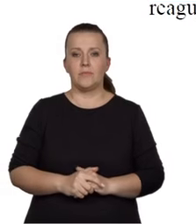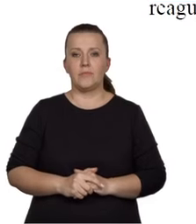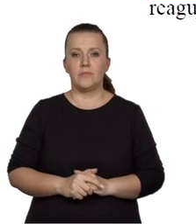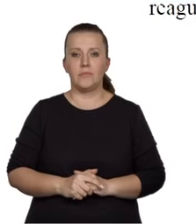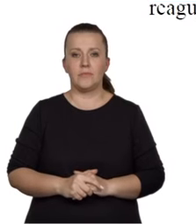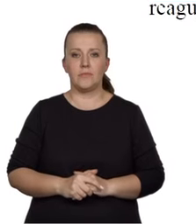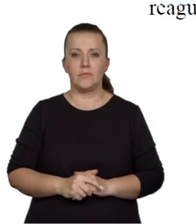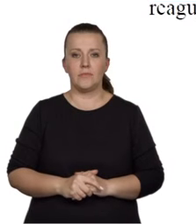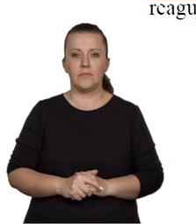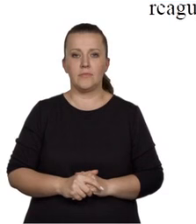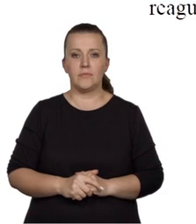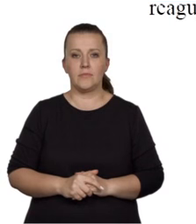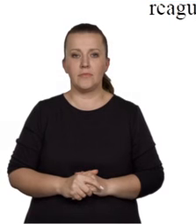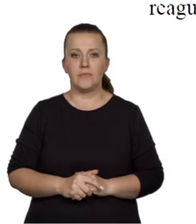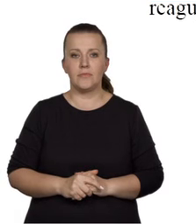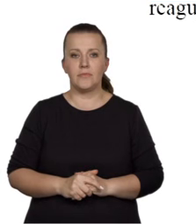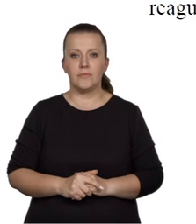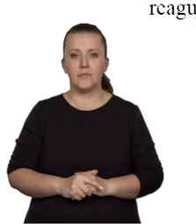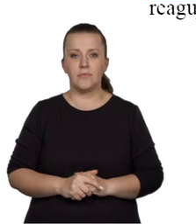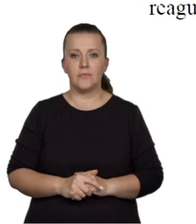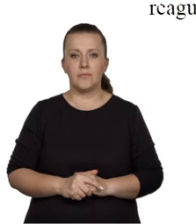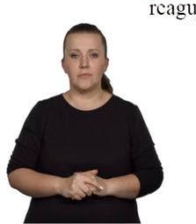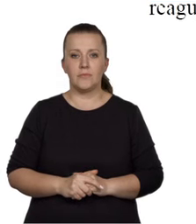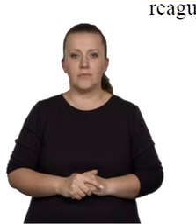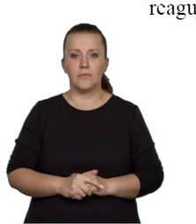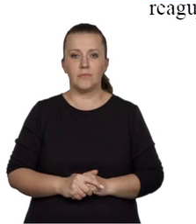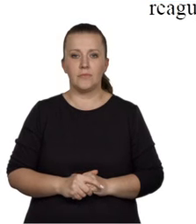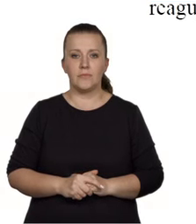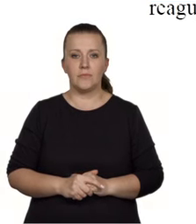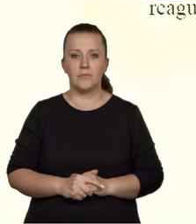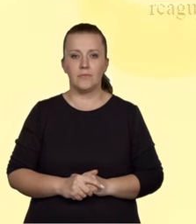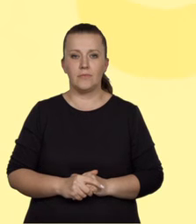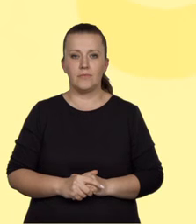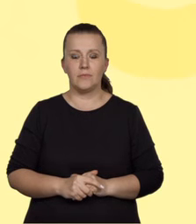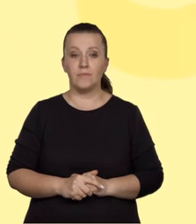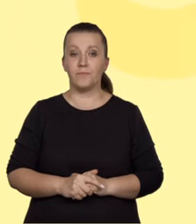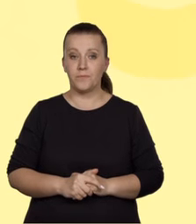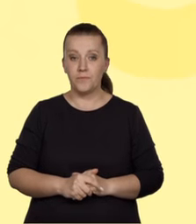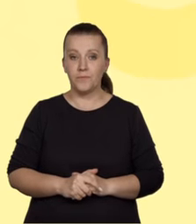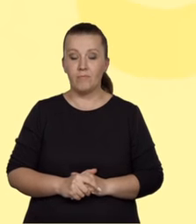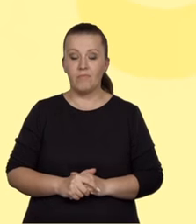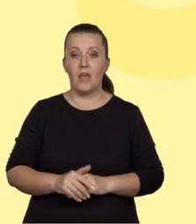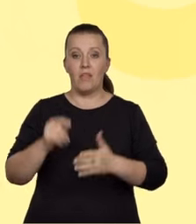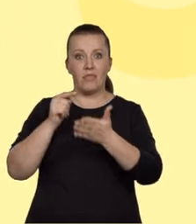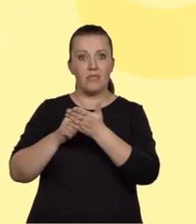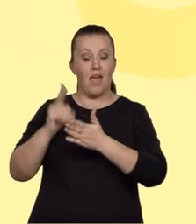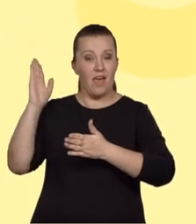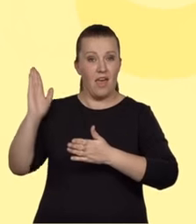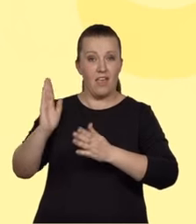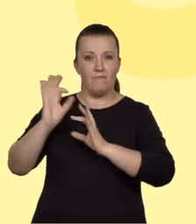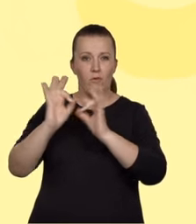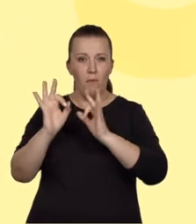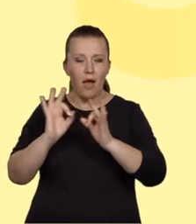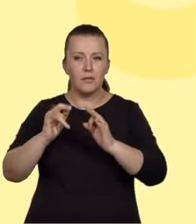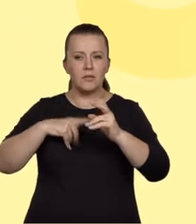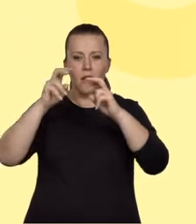jodu cząsteczkowego z jonami jodkowymi powstają trwałe jony triodkowe. Analiza powyższych informacji pozwala